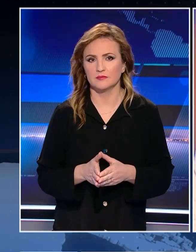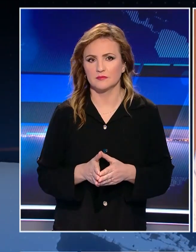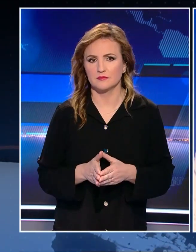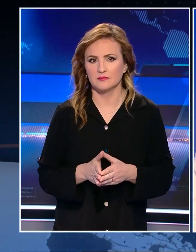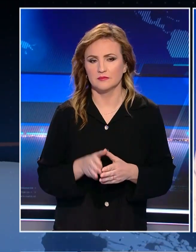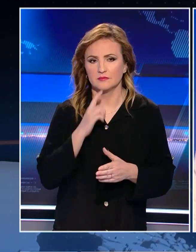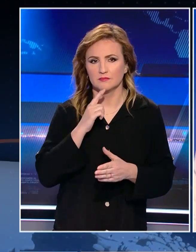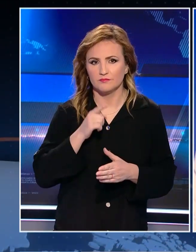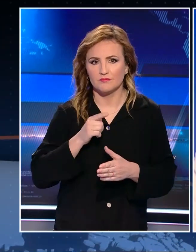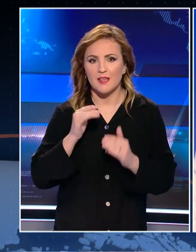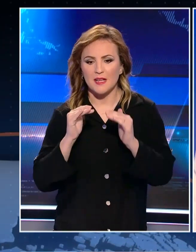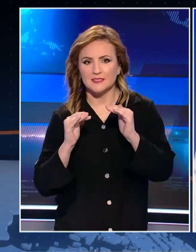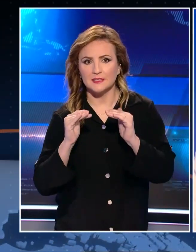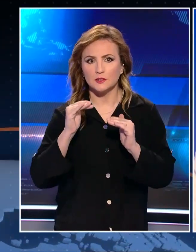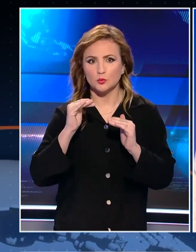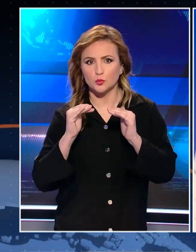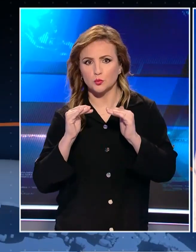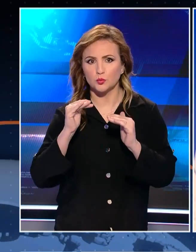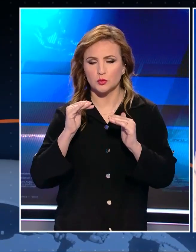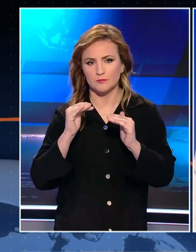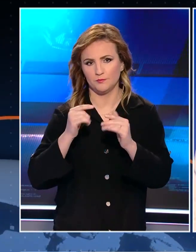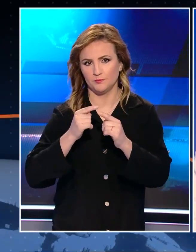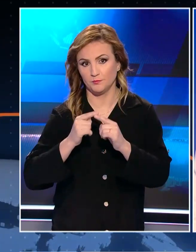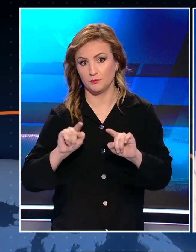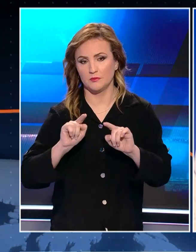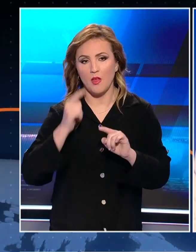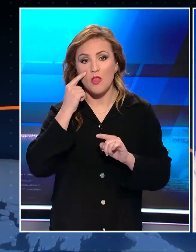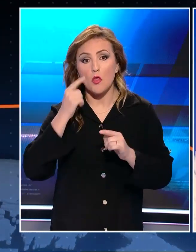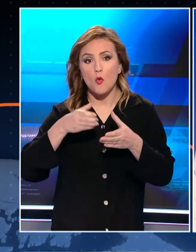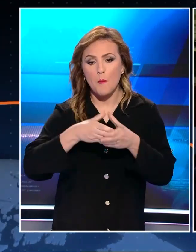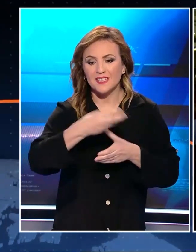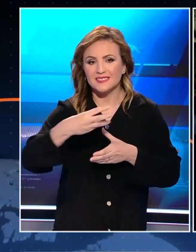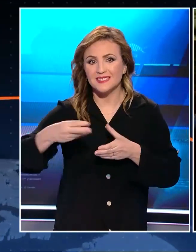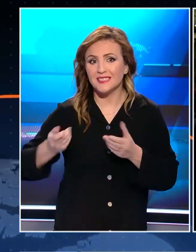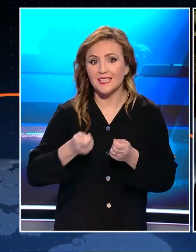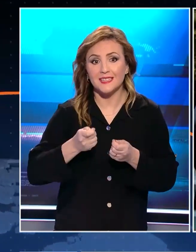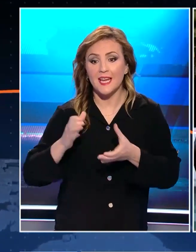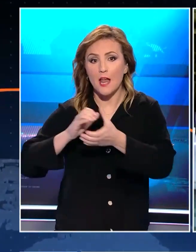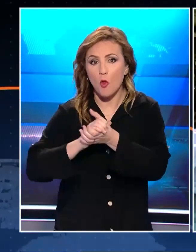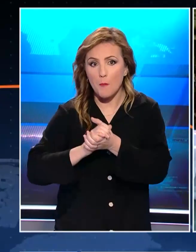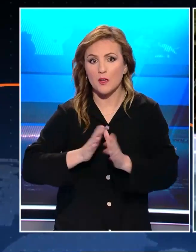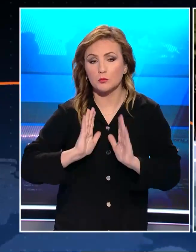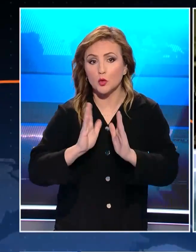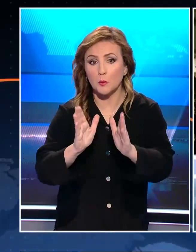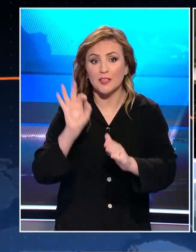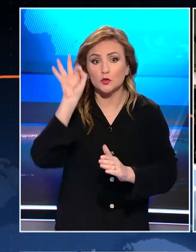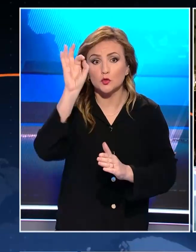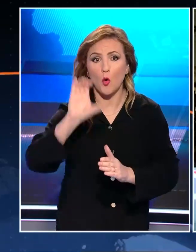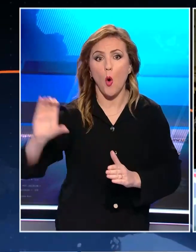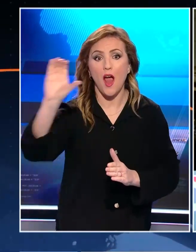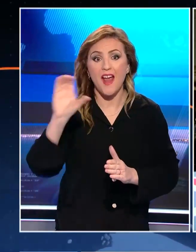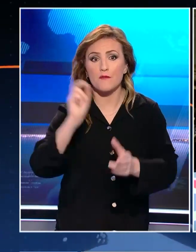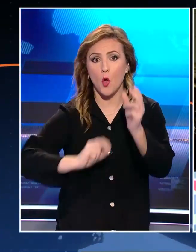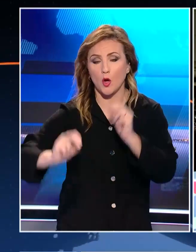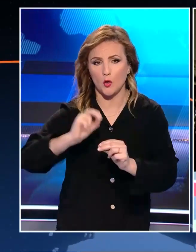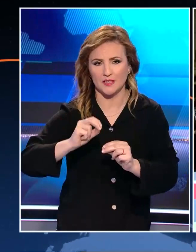Μια έφτραστη ισορροπία. Και να δούμε πώς θα οδηγηθεί ο ΣΥΡΙΖΑ συντεταγμένα στη μάχη των ευρωεκλογών. Καθώς